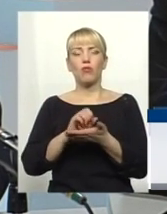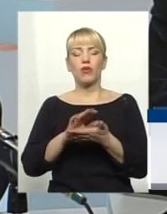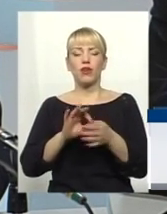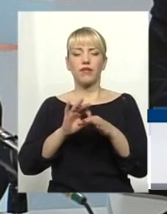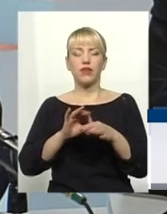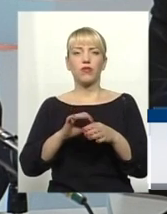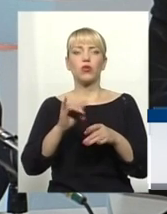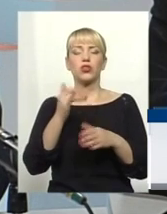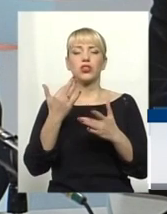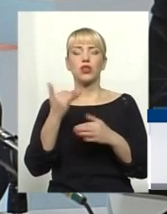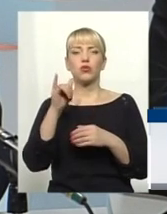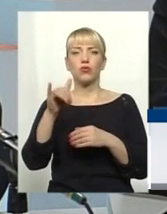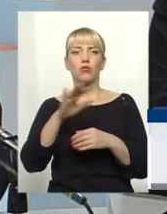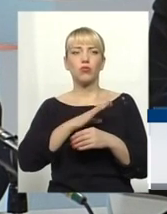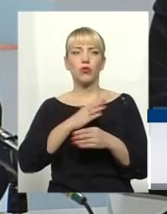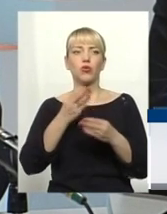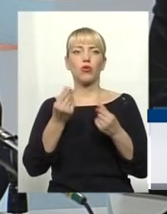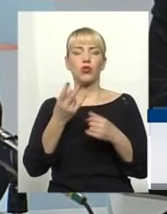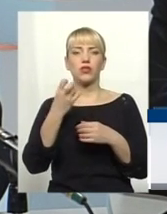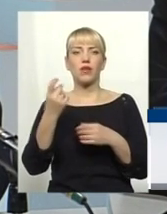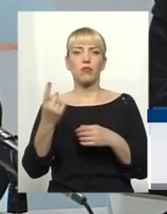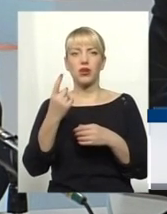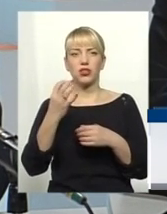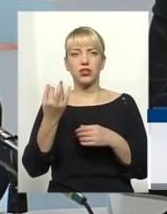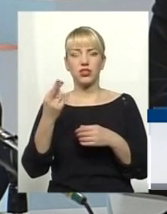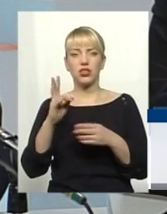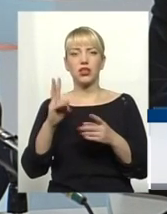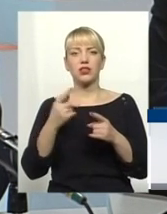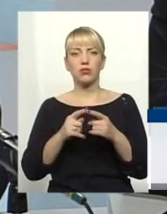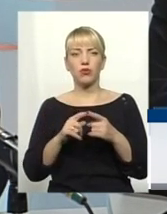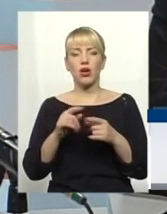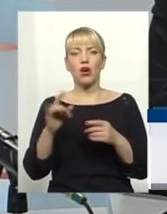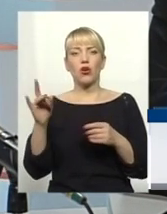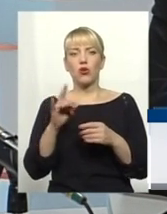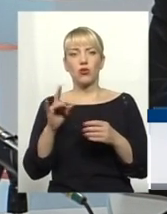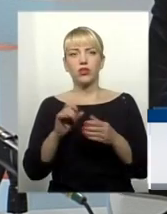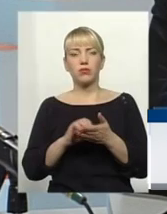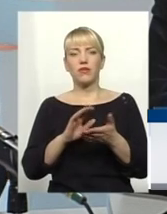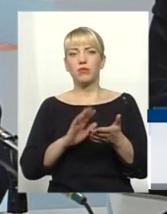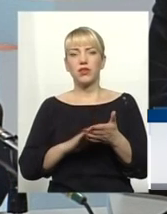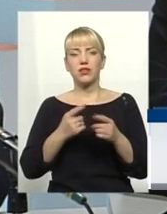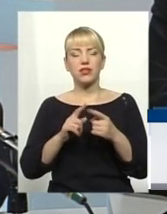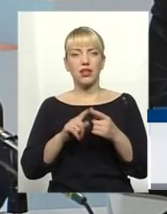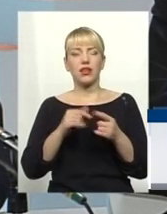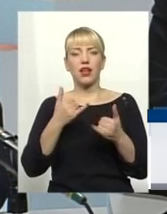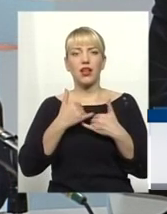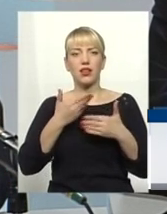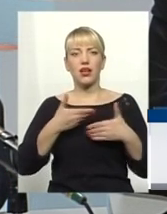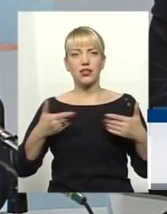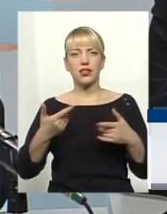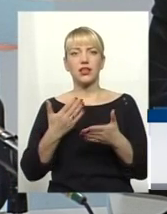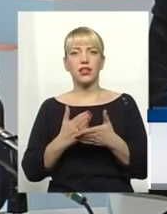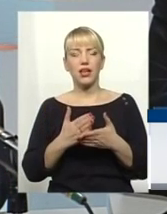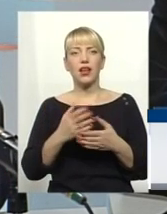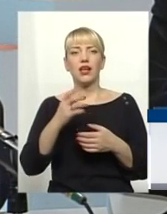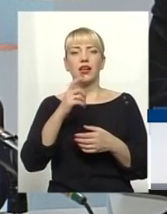січня було готівкових коштів, як це проводилось, облік, вимірювання і так далі, це для нас загадка, але цю інформацію необхідно вже